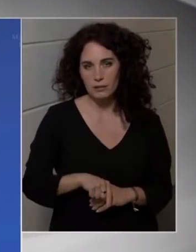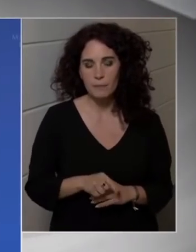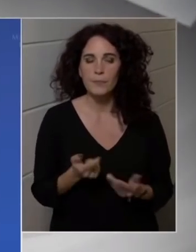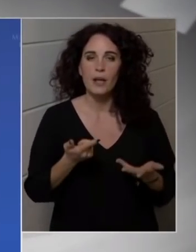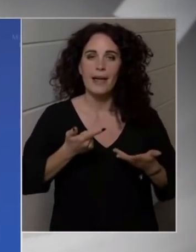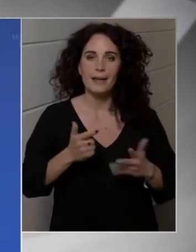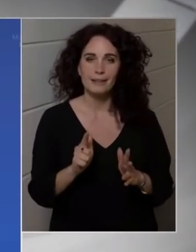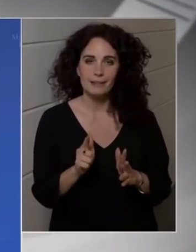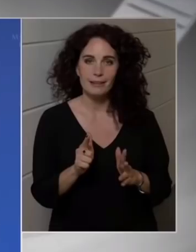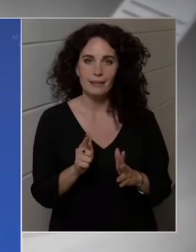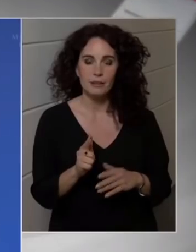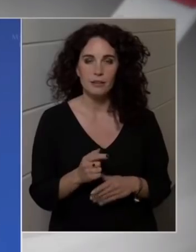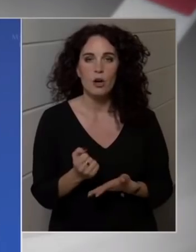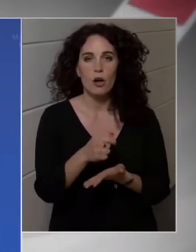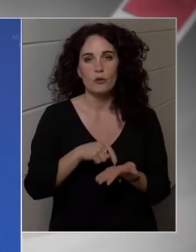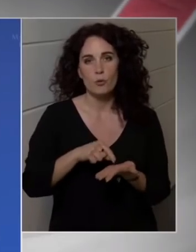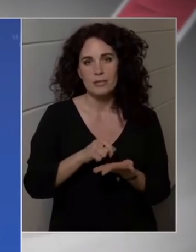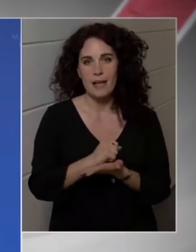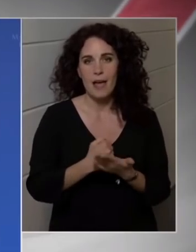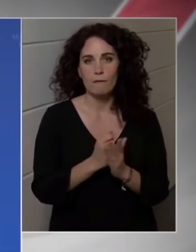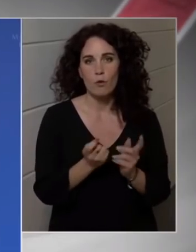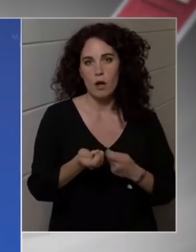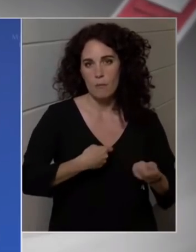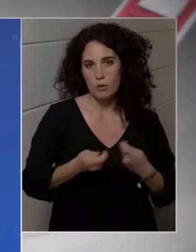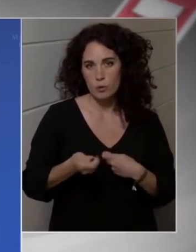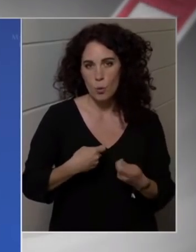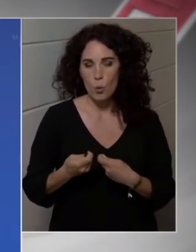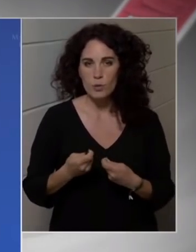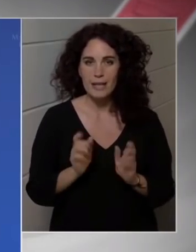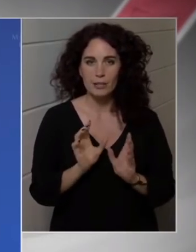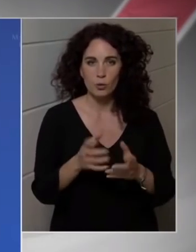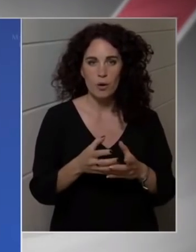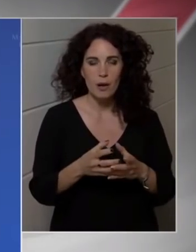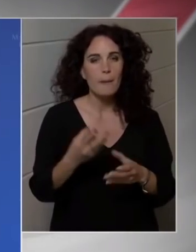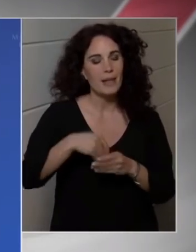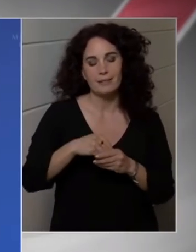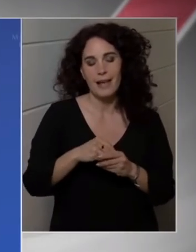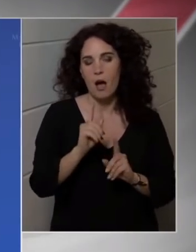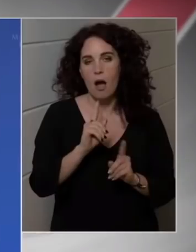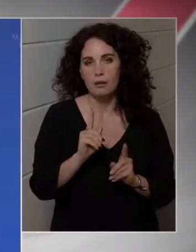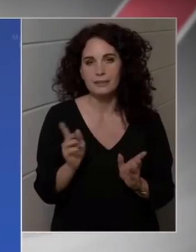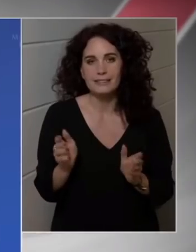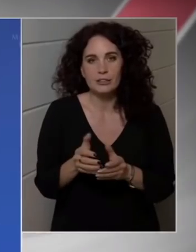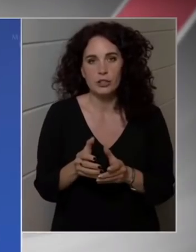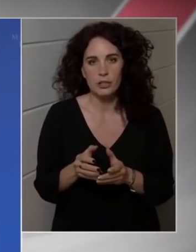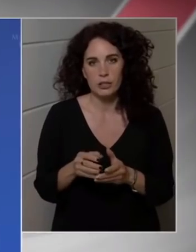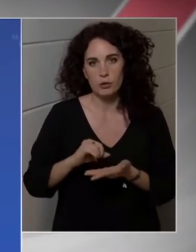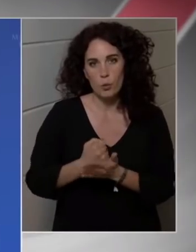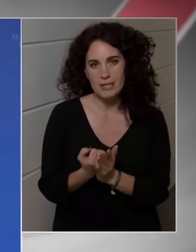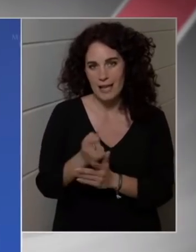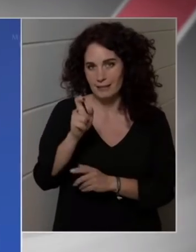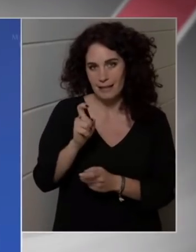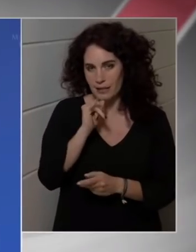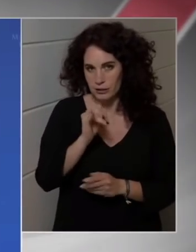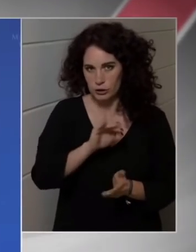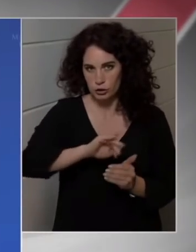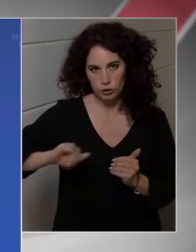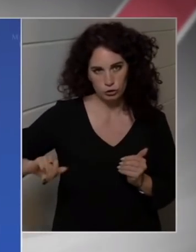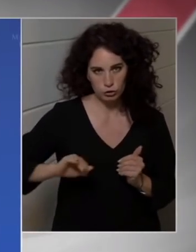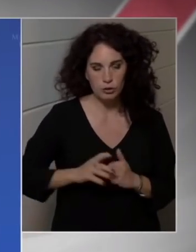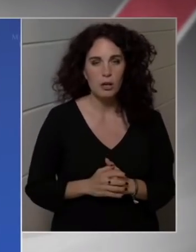milliárd forinttal. Hatodik megadóztatjuk a légi társaságokat, 30 milliárd forinttal.